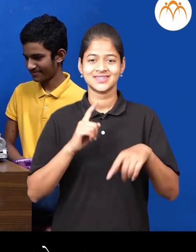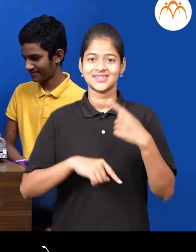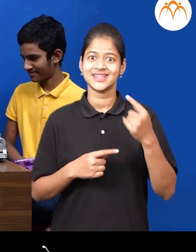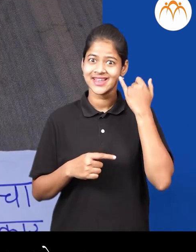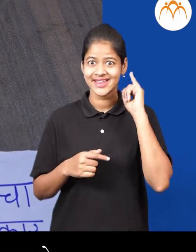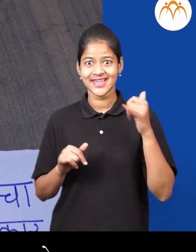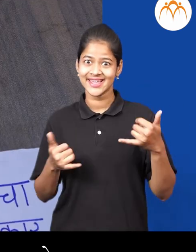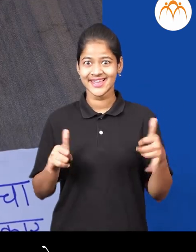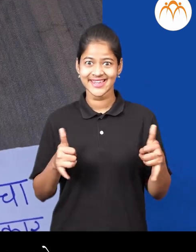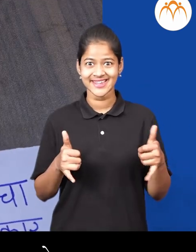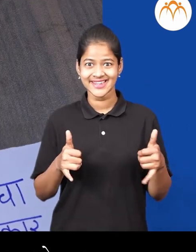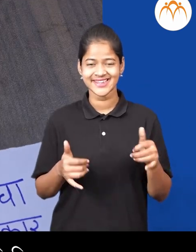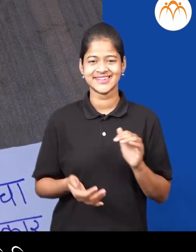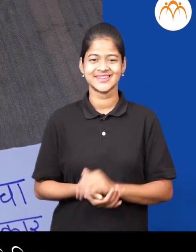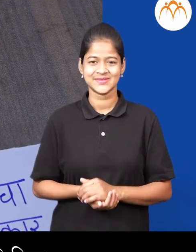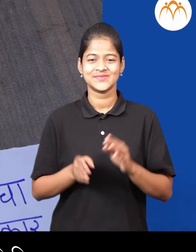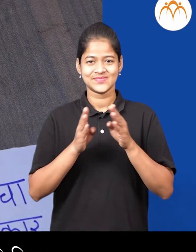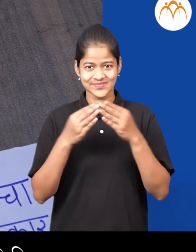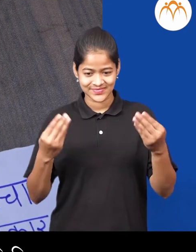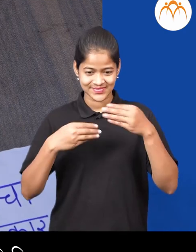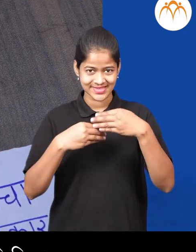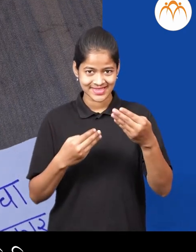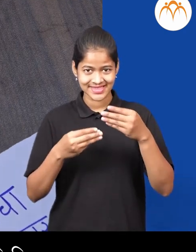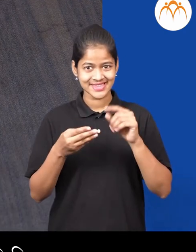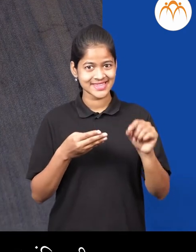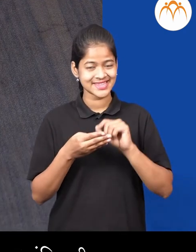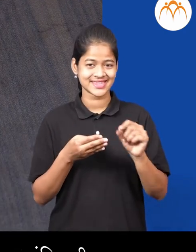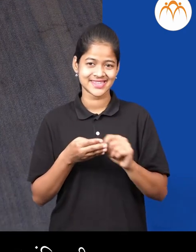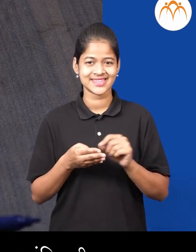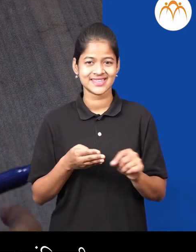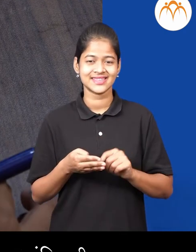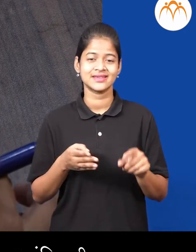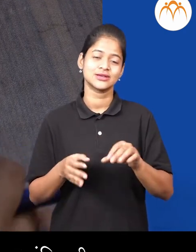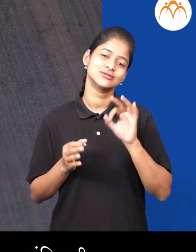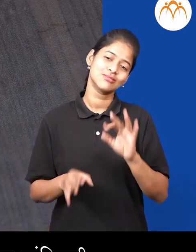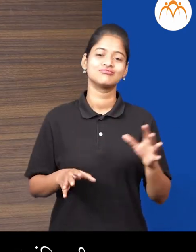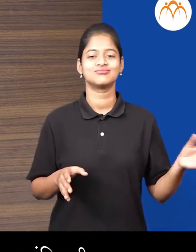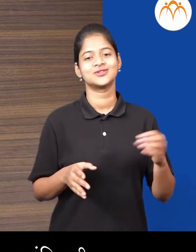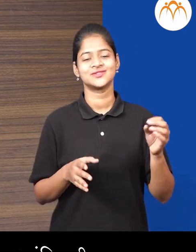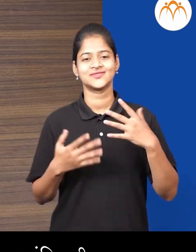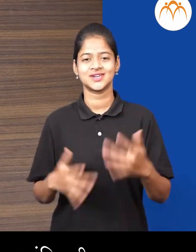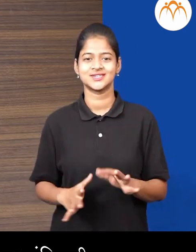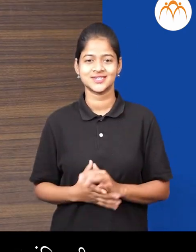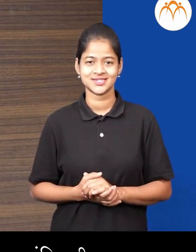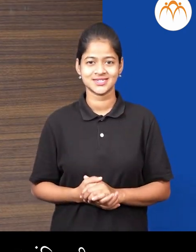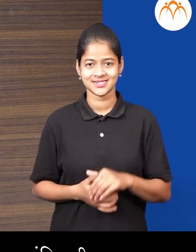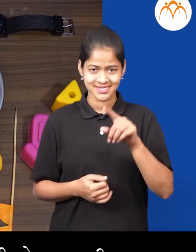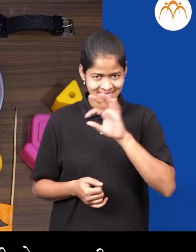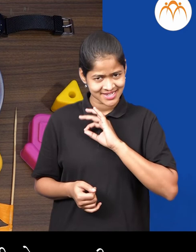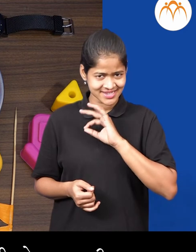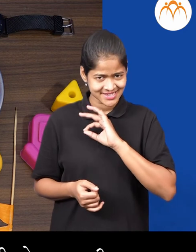छोटा सा खेल पण घेतला। चिठीत कोडयात शब्दलीले आणी त्या प्रमाणे खेलणी भराला सांगीतली।